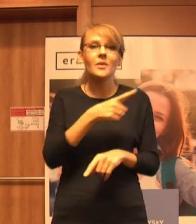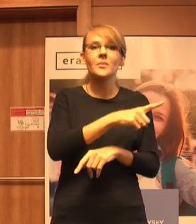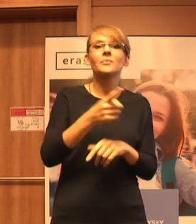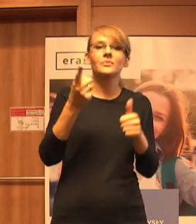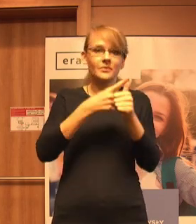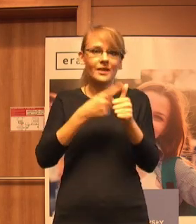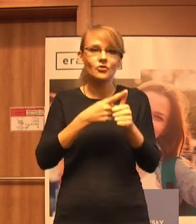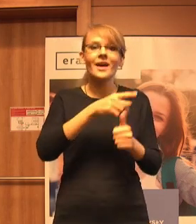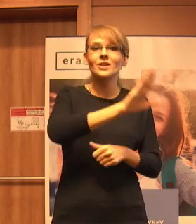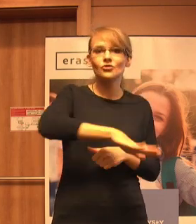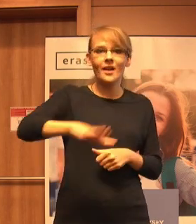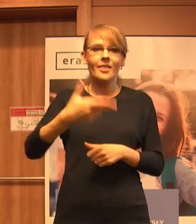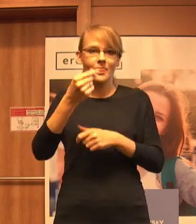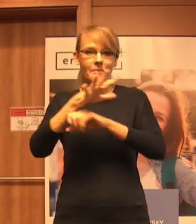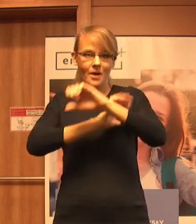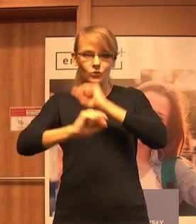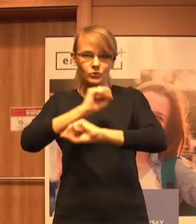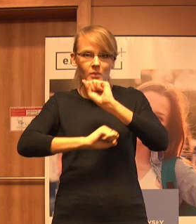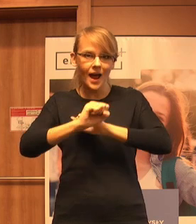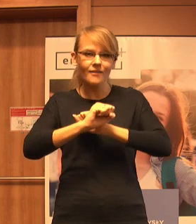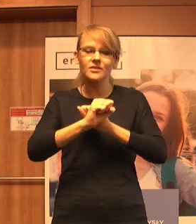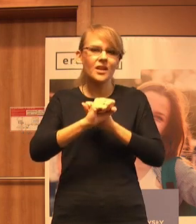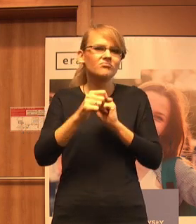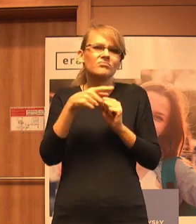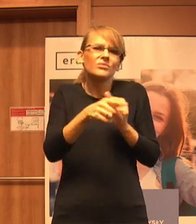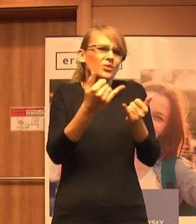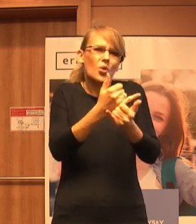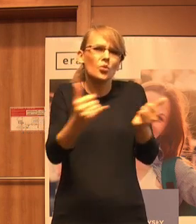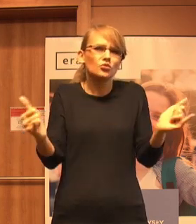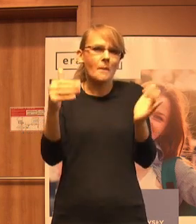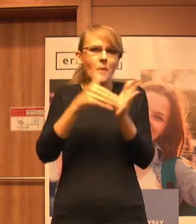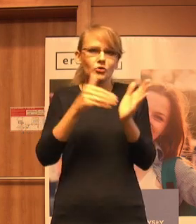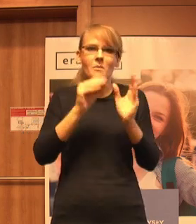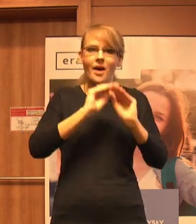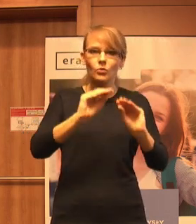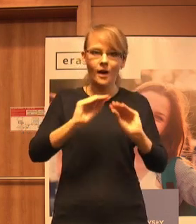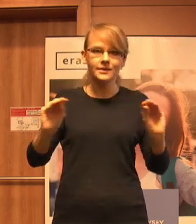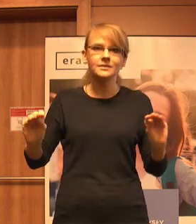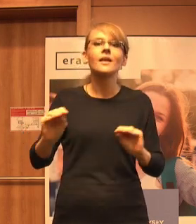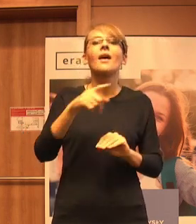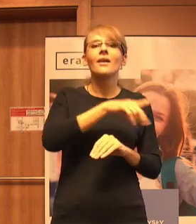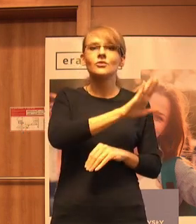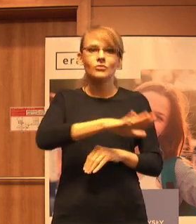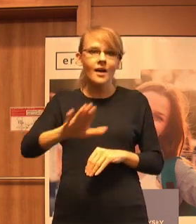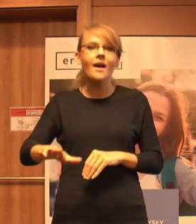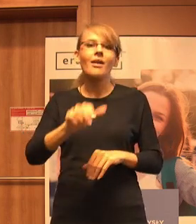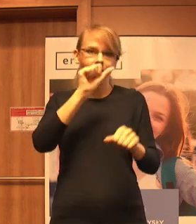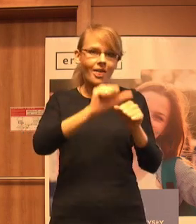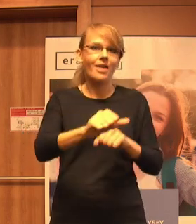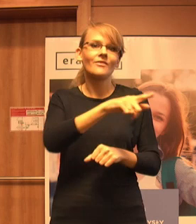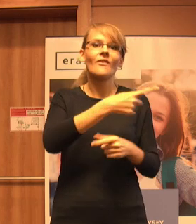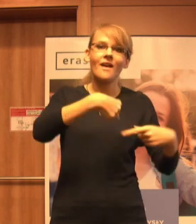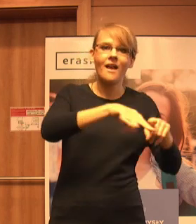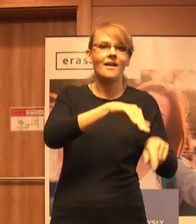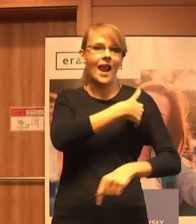że dzieci z niepełnosprawnościami, z różnicowanymi potrzebami edukacyjnymi są w klasie, są w szkole, są w